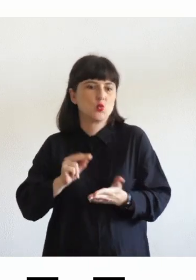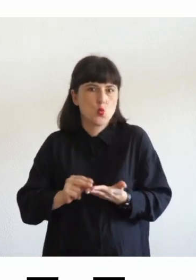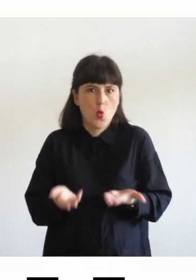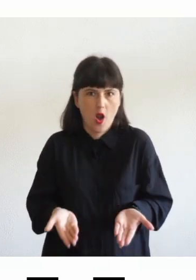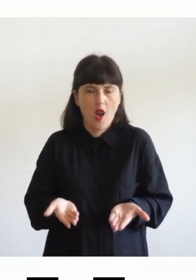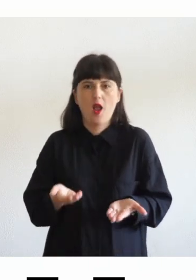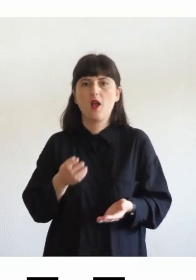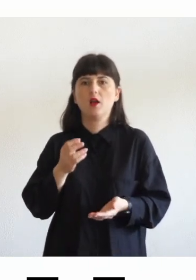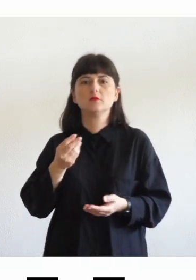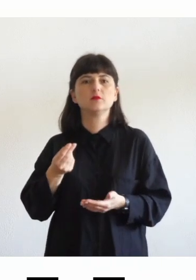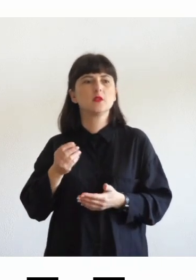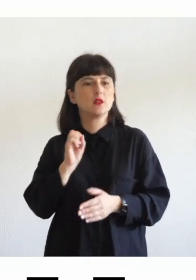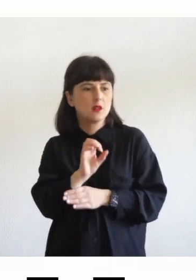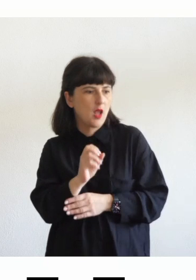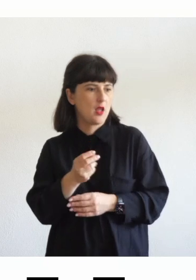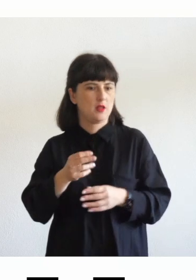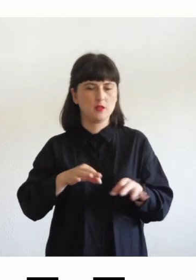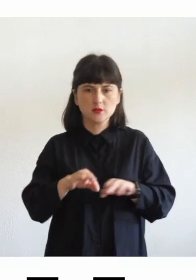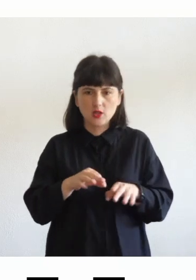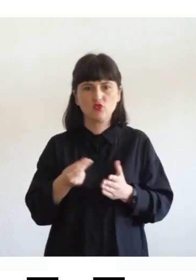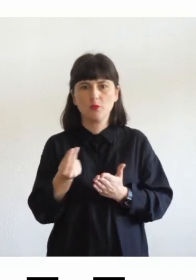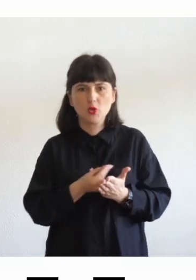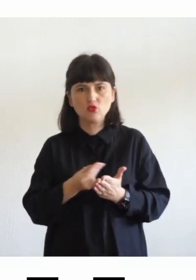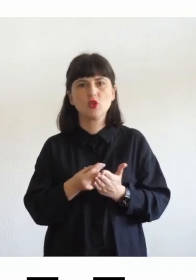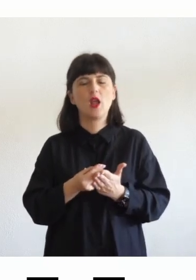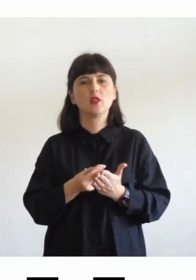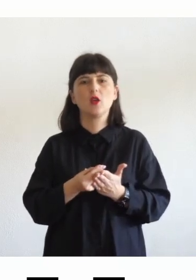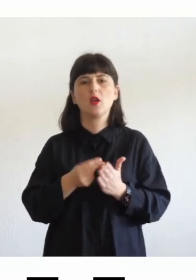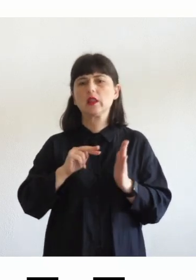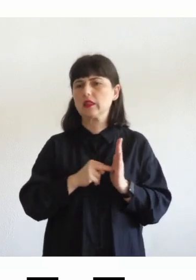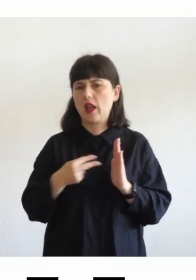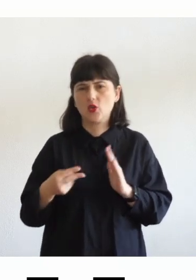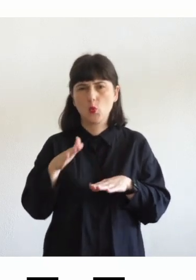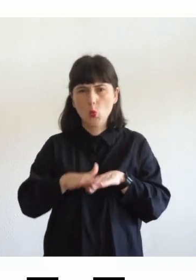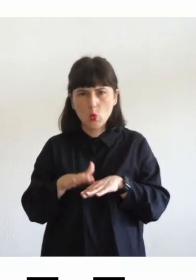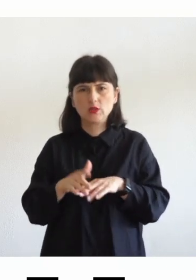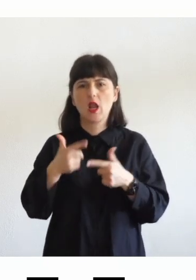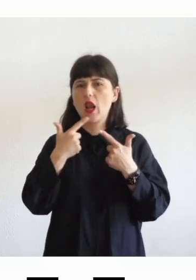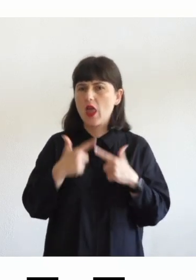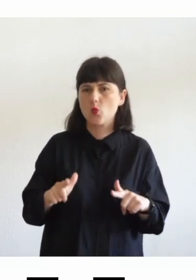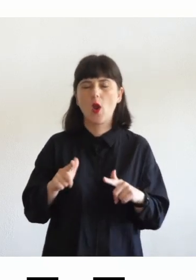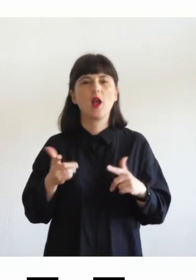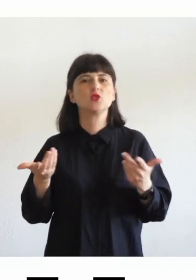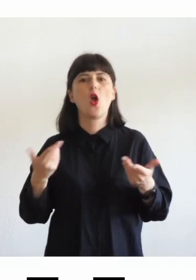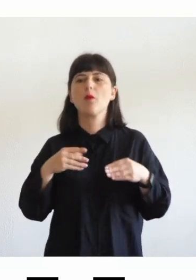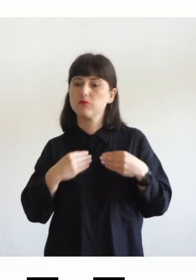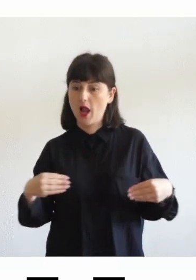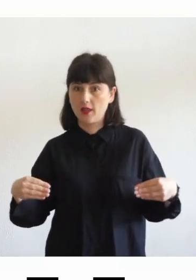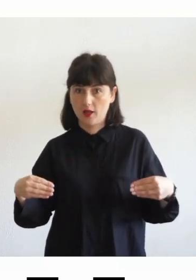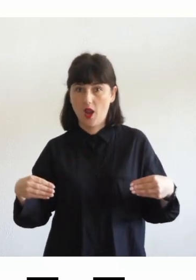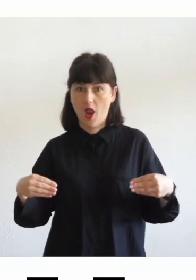progetto didattico le strategie didattiche l'uso delle tecnologie i linguaggi ma anche la scelta di materiali